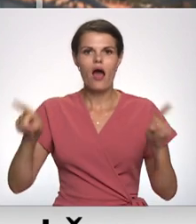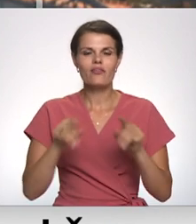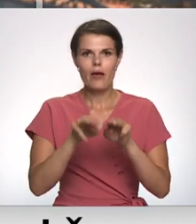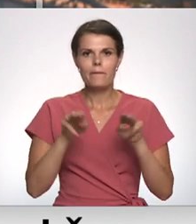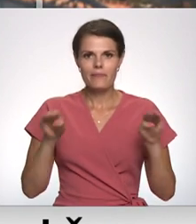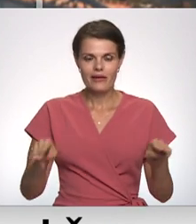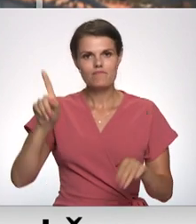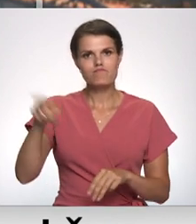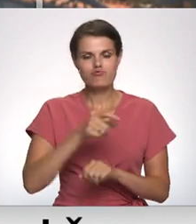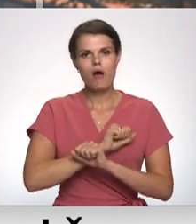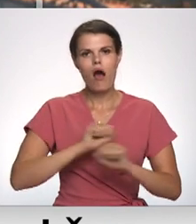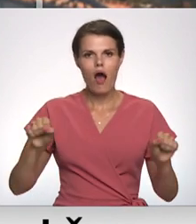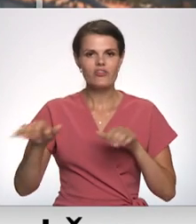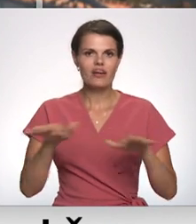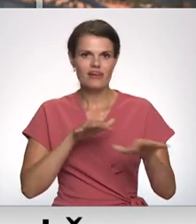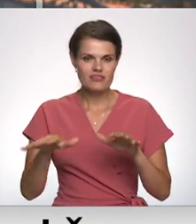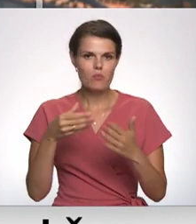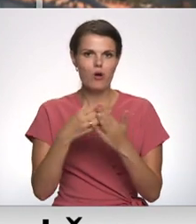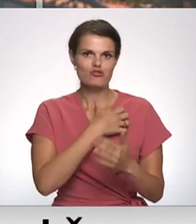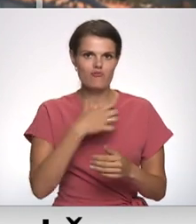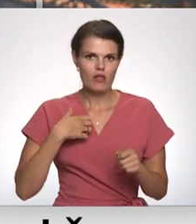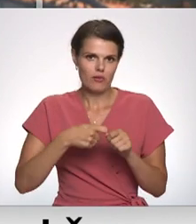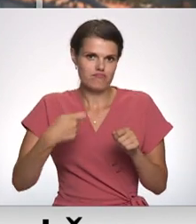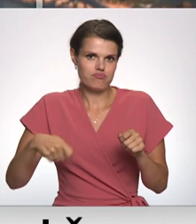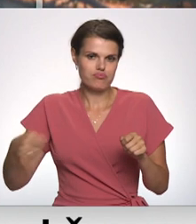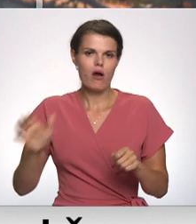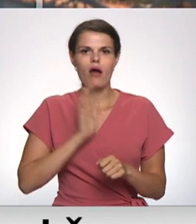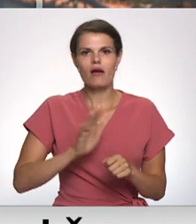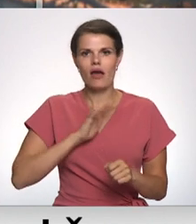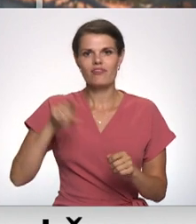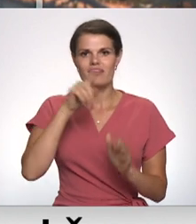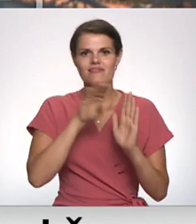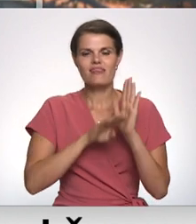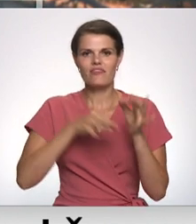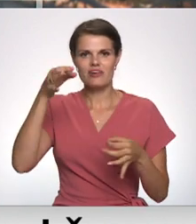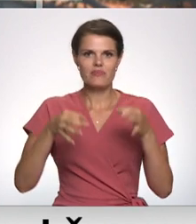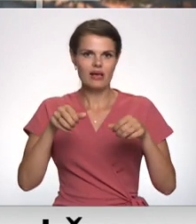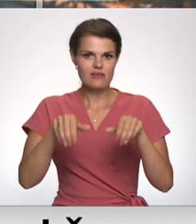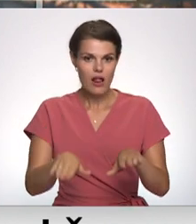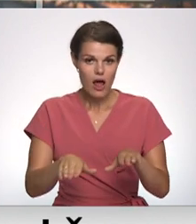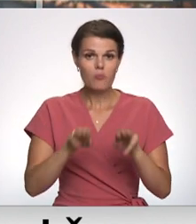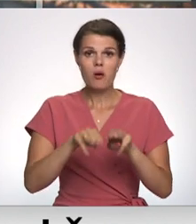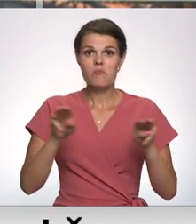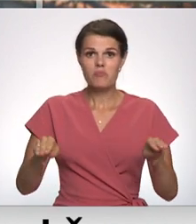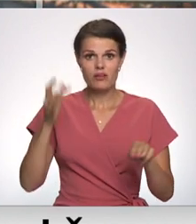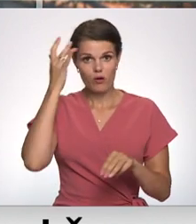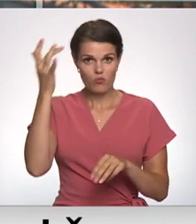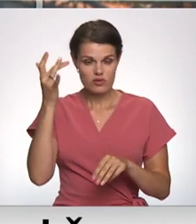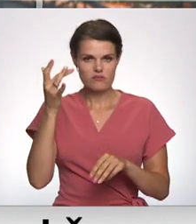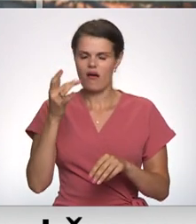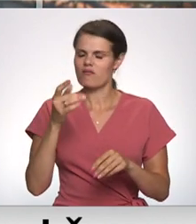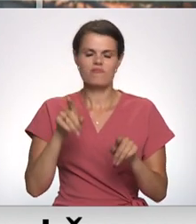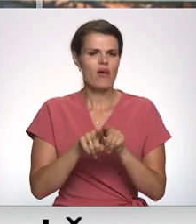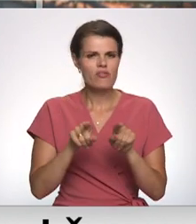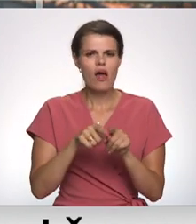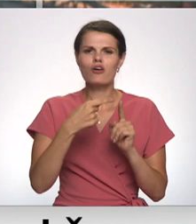ministrī pieprasa ātru rīcību pašvaldību vilcinās, gaidot satversmes ties slēmumu. Ministrīs nostāja ir neatkarīgi